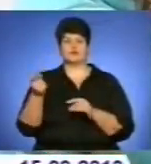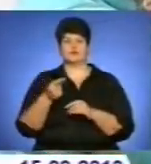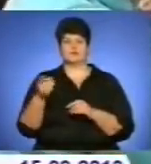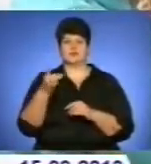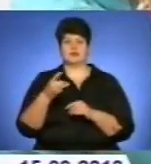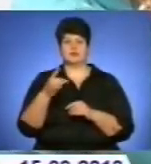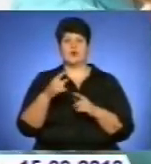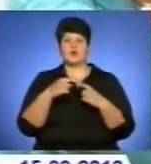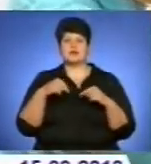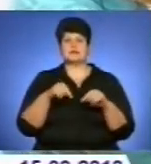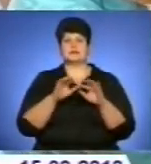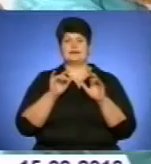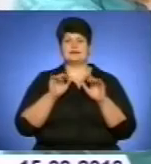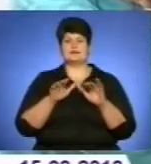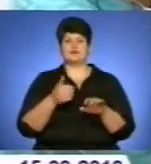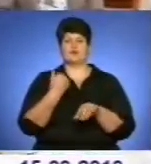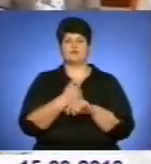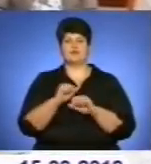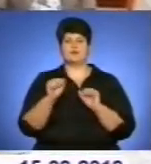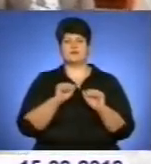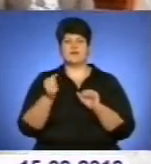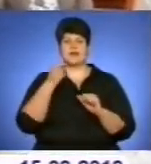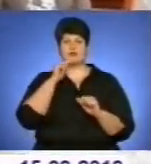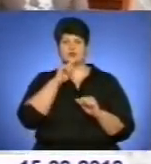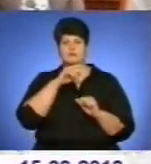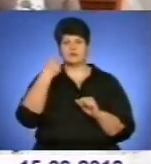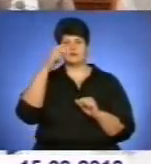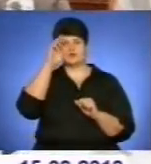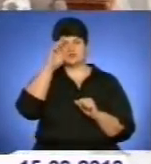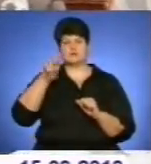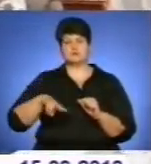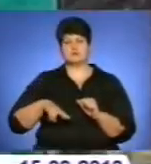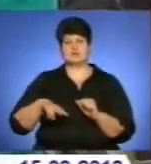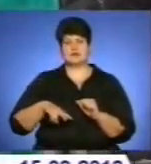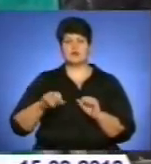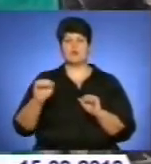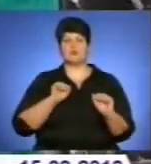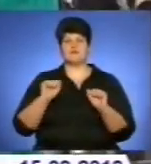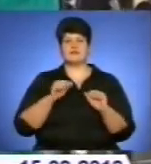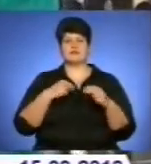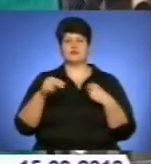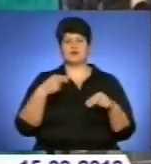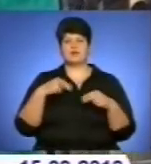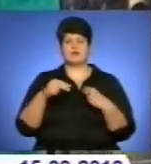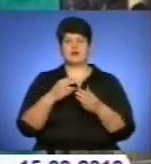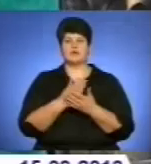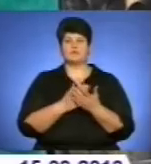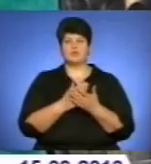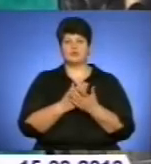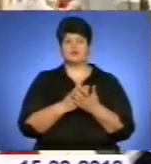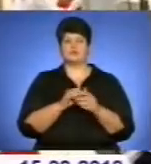півсотні перукарів. Серед них учені та студенти навчальних закладів, майстри перукарських салонів Тернополя та районів –